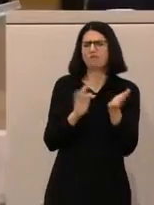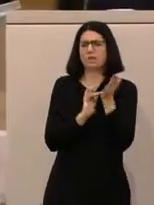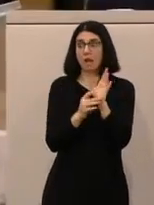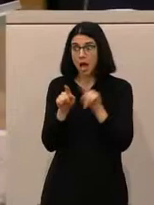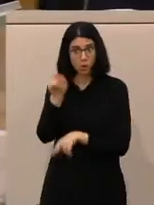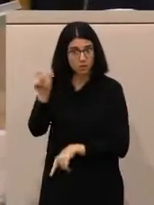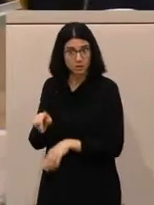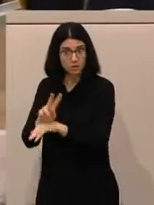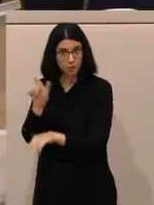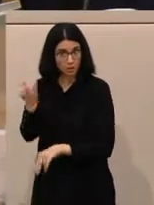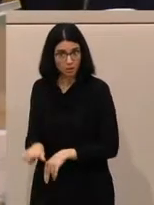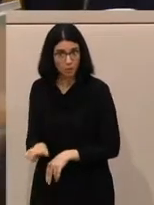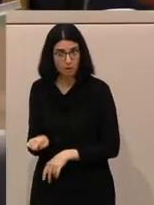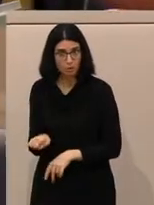Security,